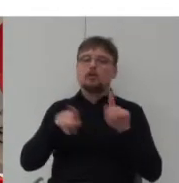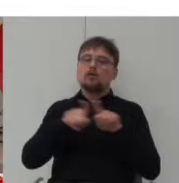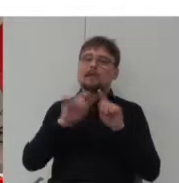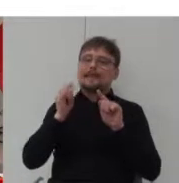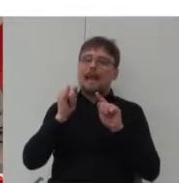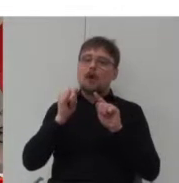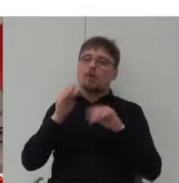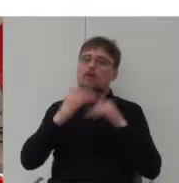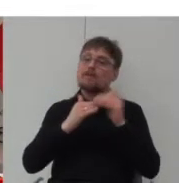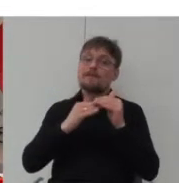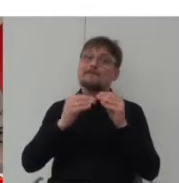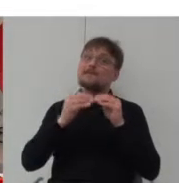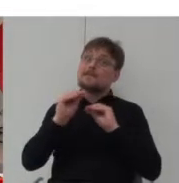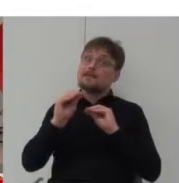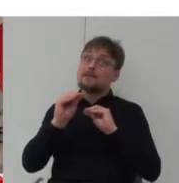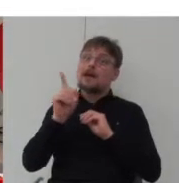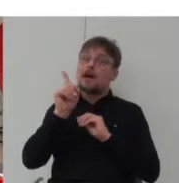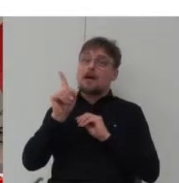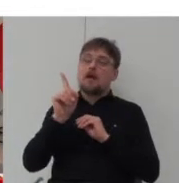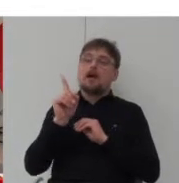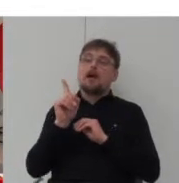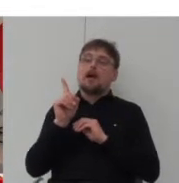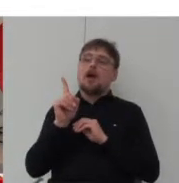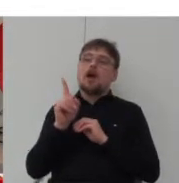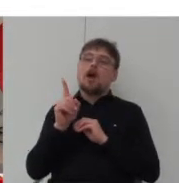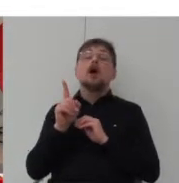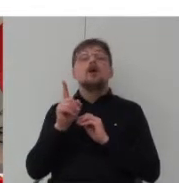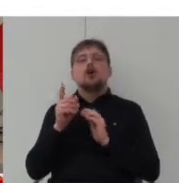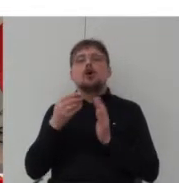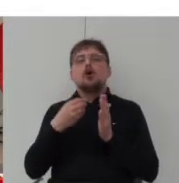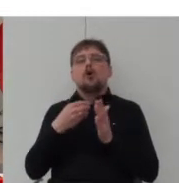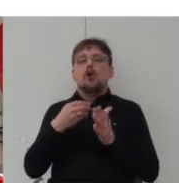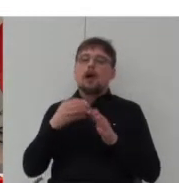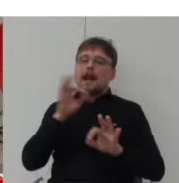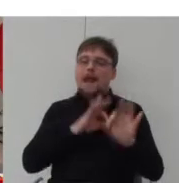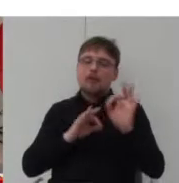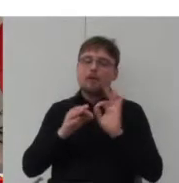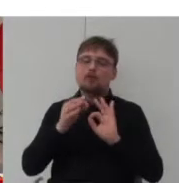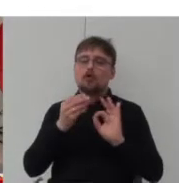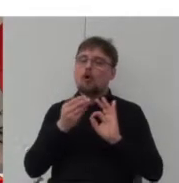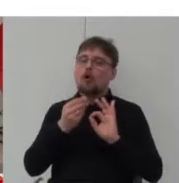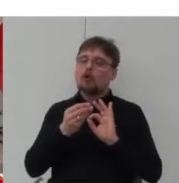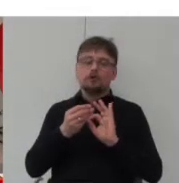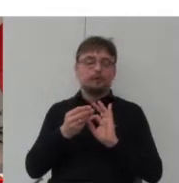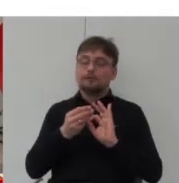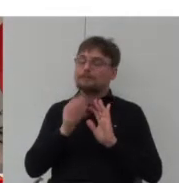ale co ważniejsze niższymi kosztami konserwacji i większą dbałością mieszkańców otoczenie